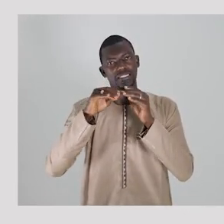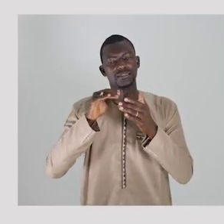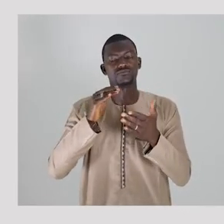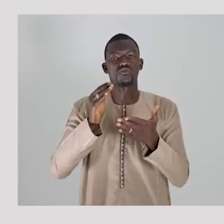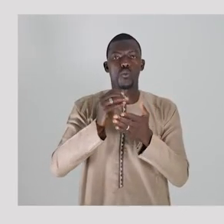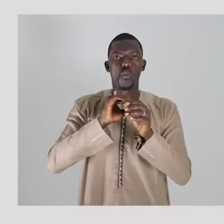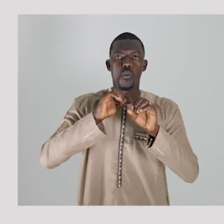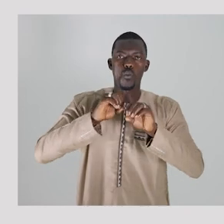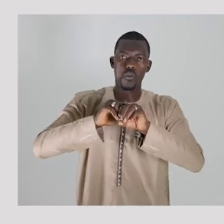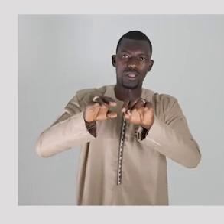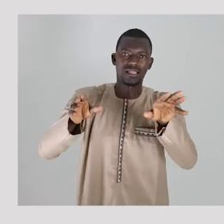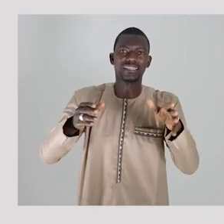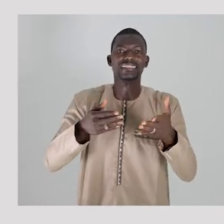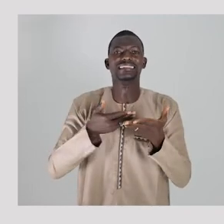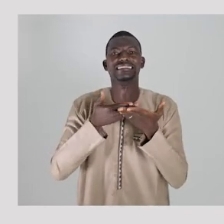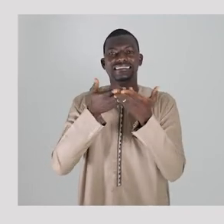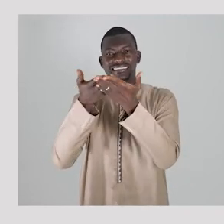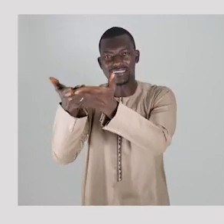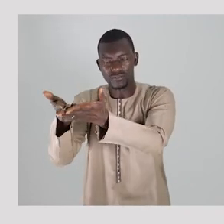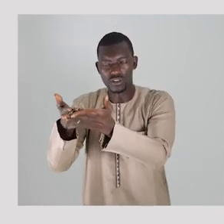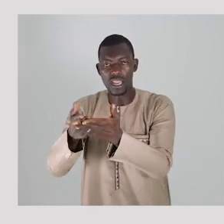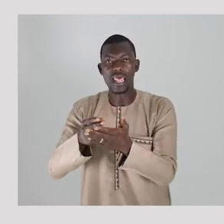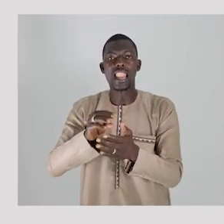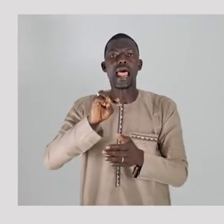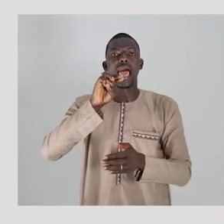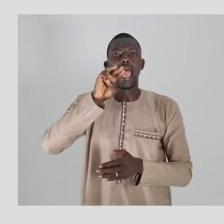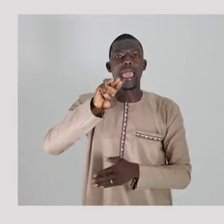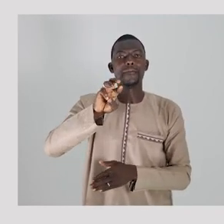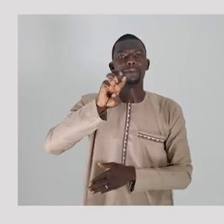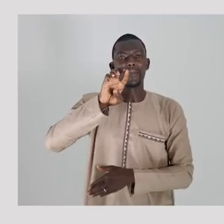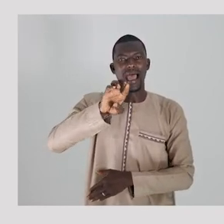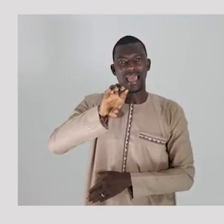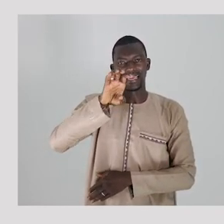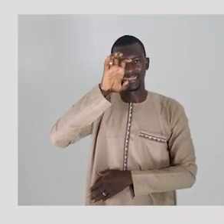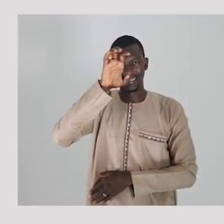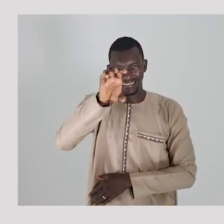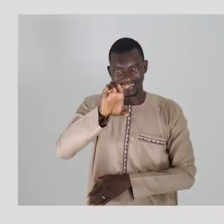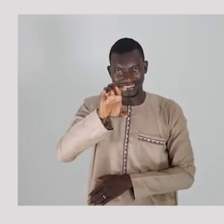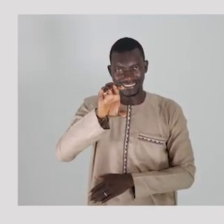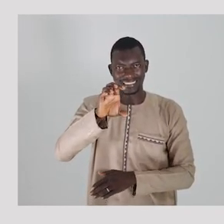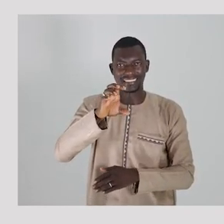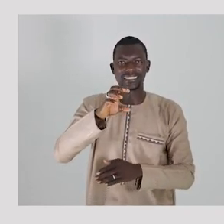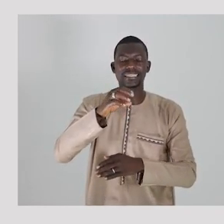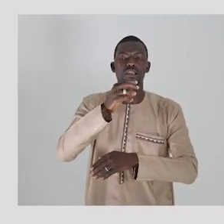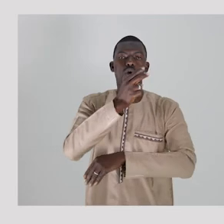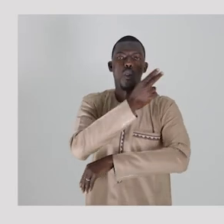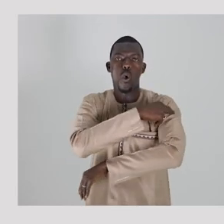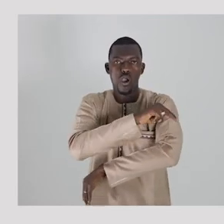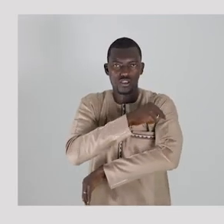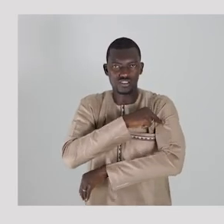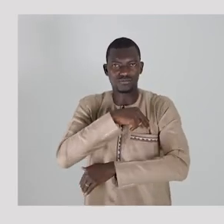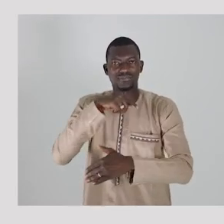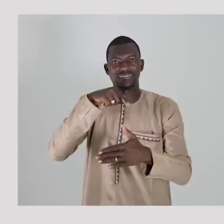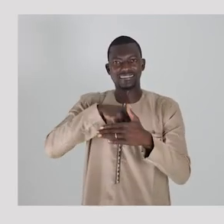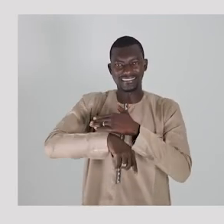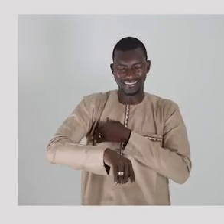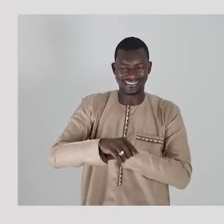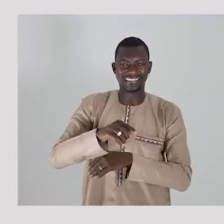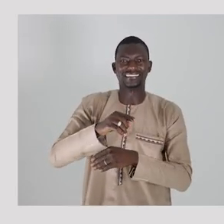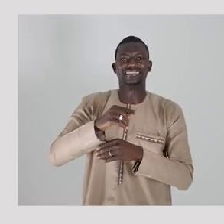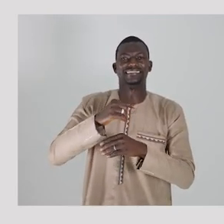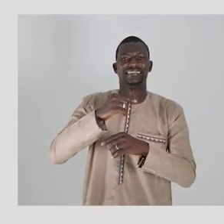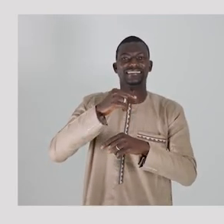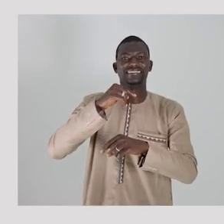fangafoli lidi kasumutauku kankone nkobit 19. Kurimauke MRC officer yoli ye mofameti Gambia Dedi.